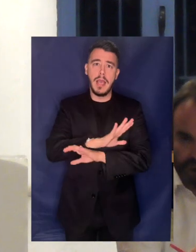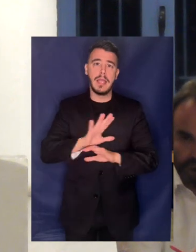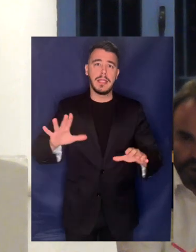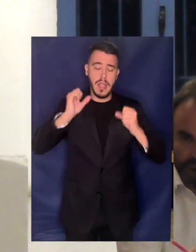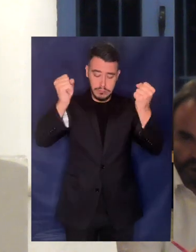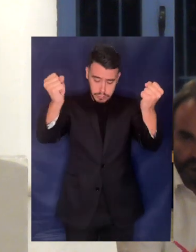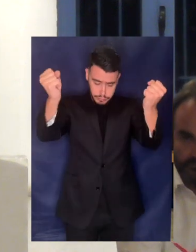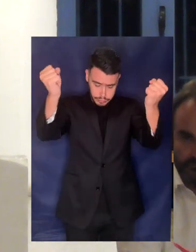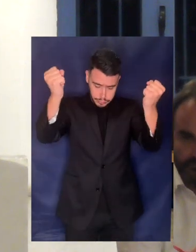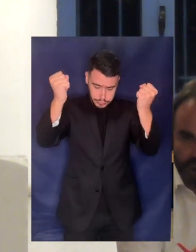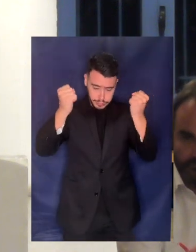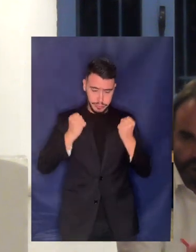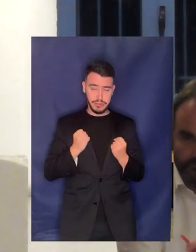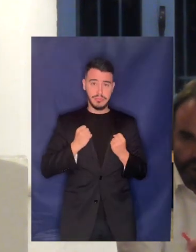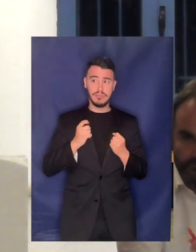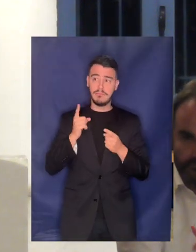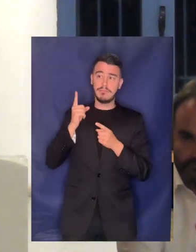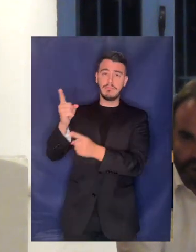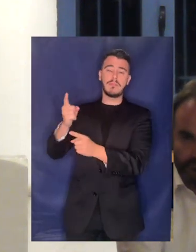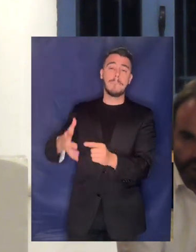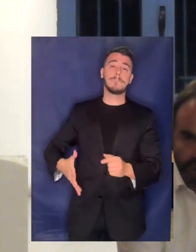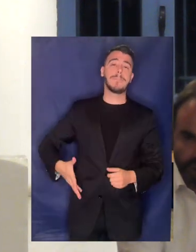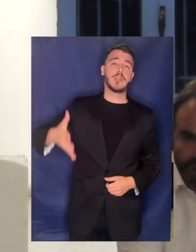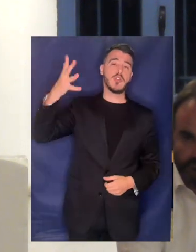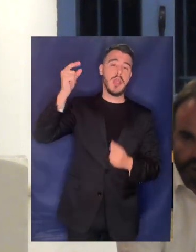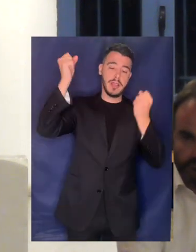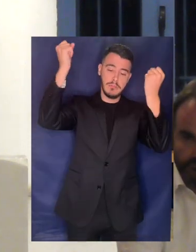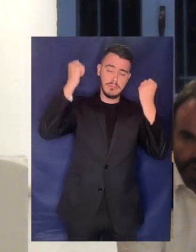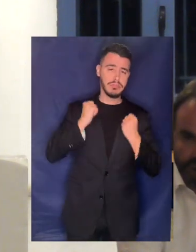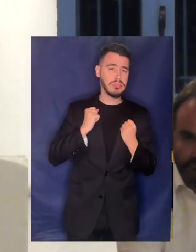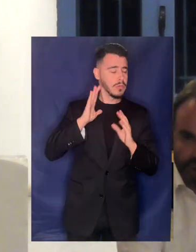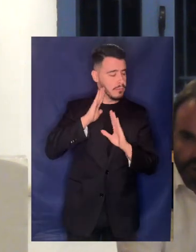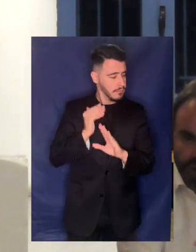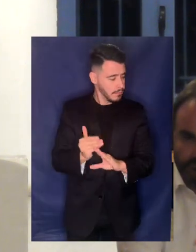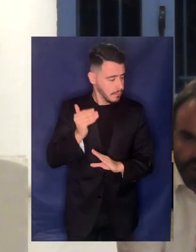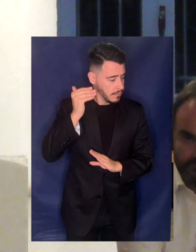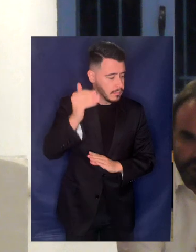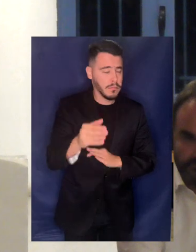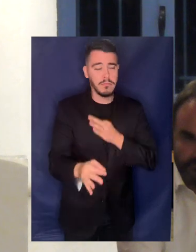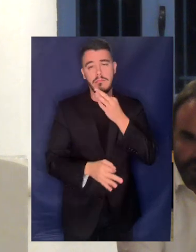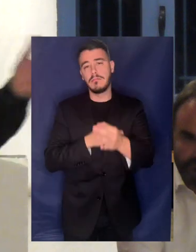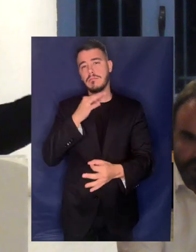μια κανονική συντριβή θα τα πούνε οι